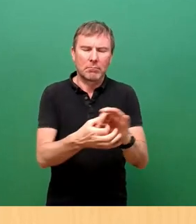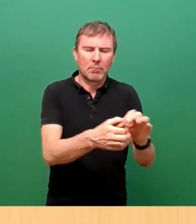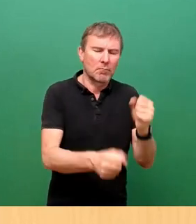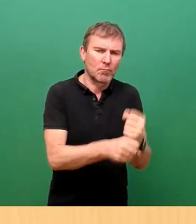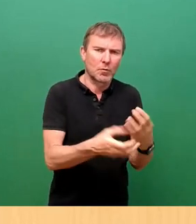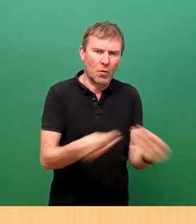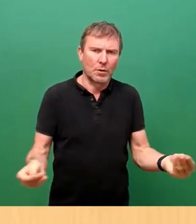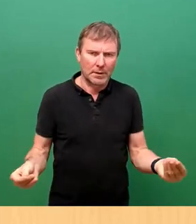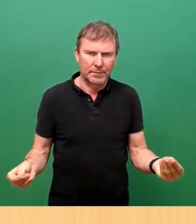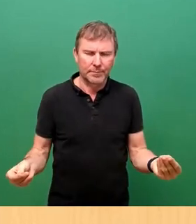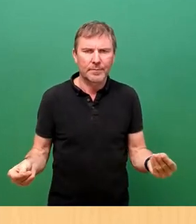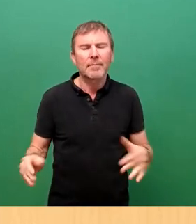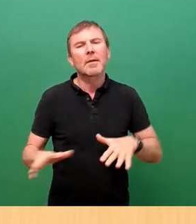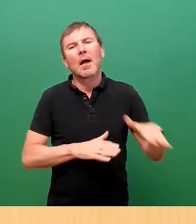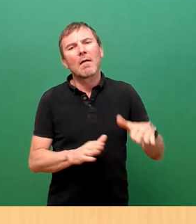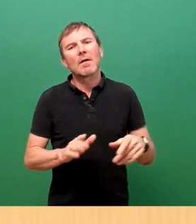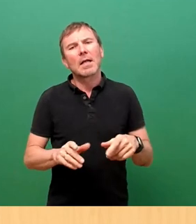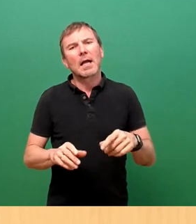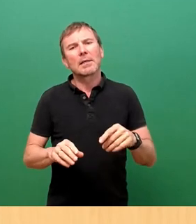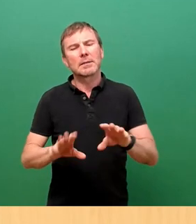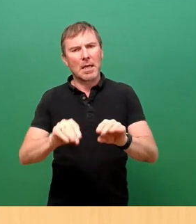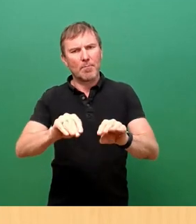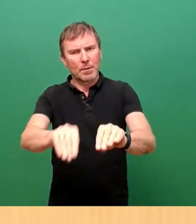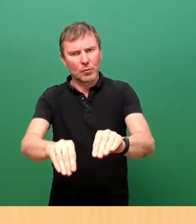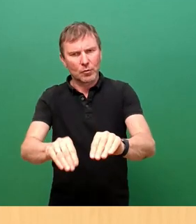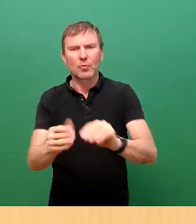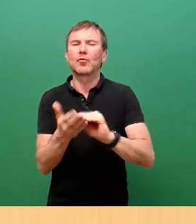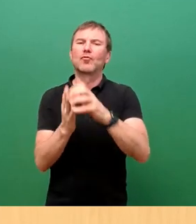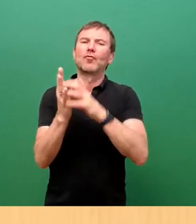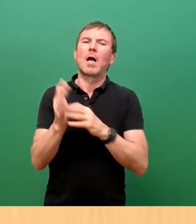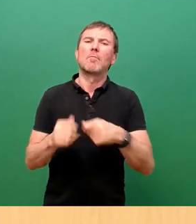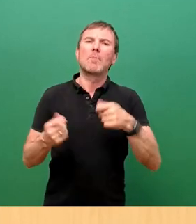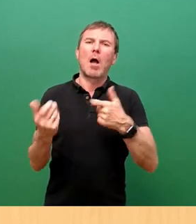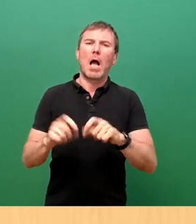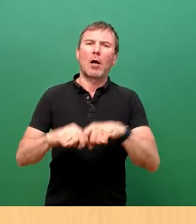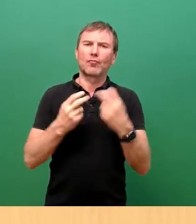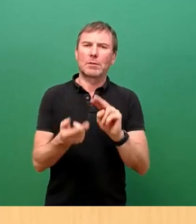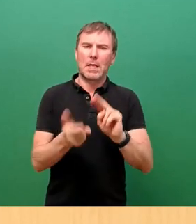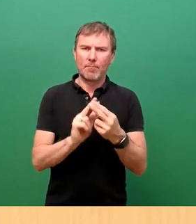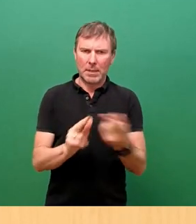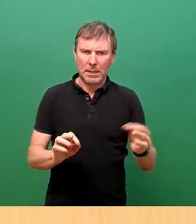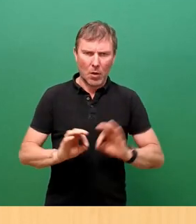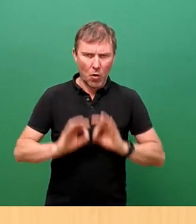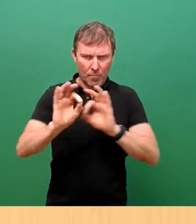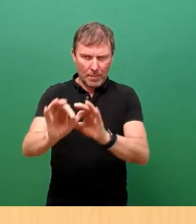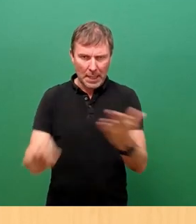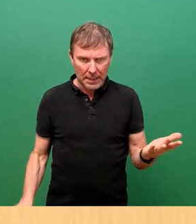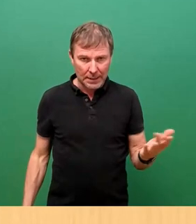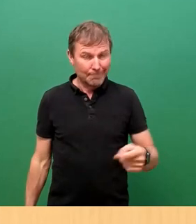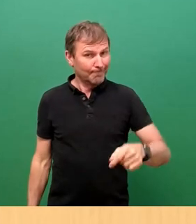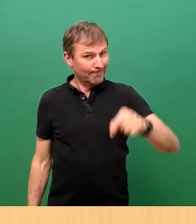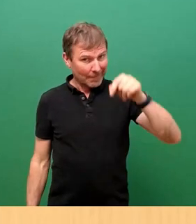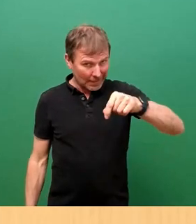Verkehrsbelegung haben wir in dem Schreiben an die Bausschussmitglieder nochmal übermittelt. Im Moment ist es so, dass natürlich diese